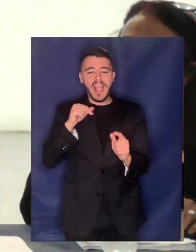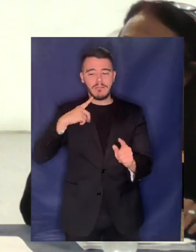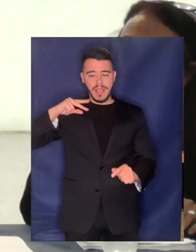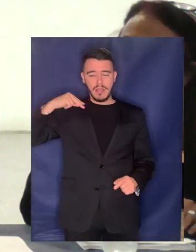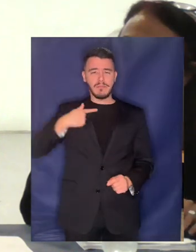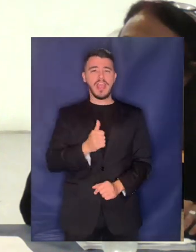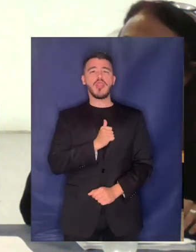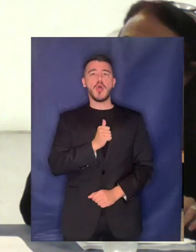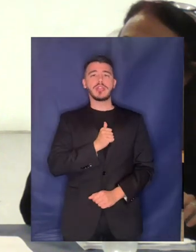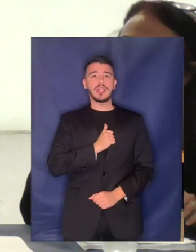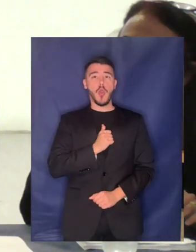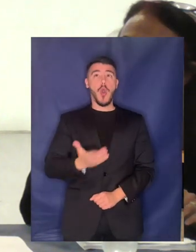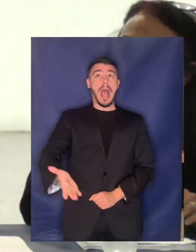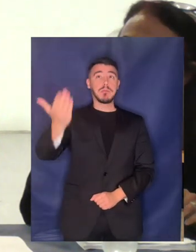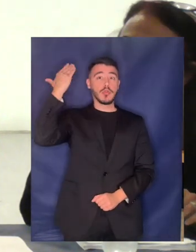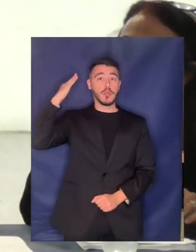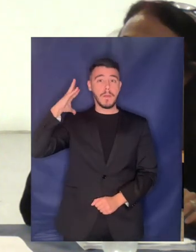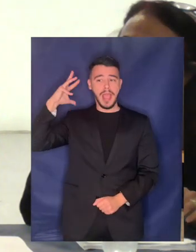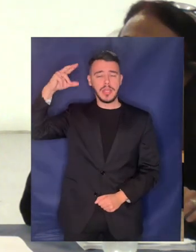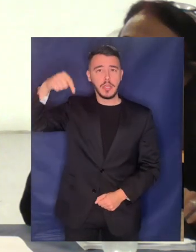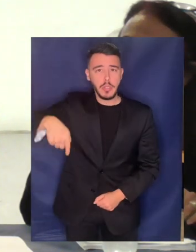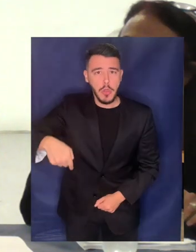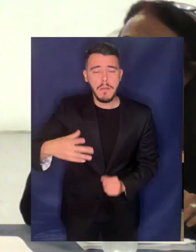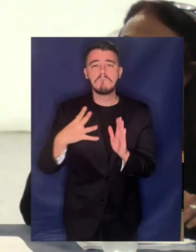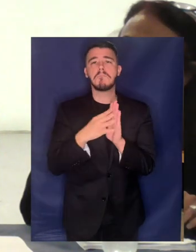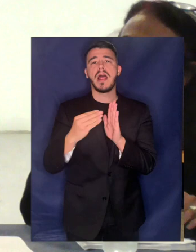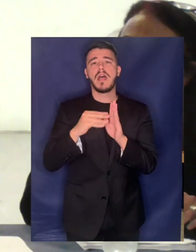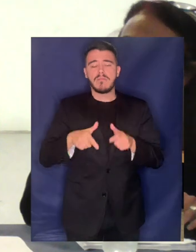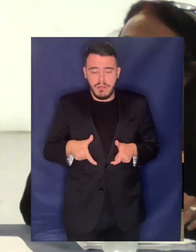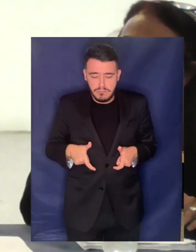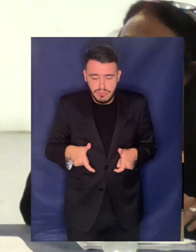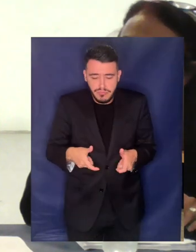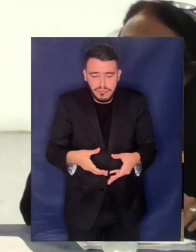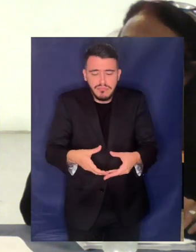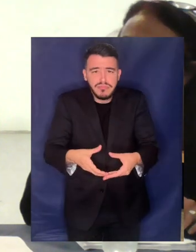μελετώντας τα αρχαία της